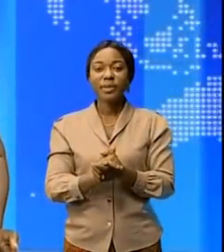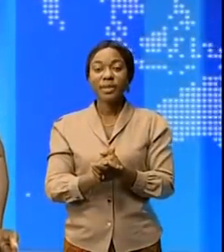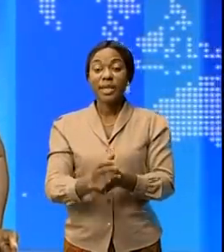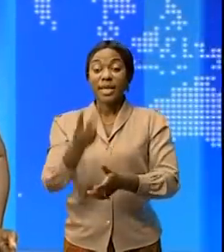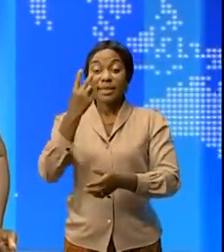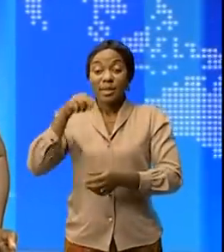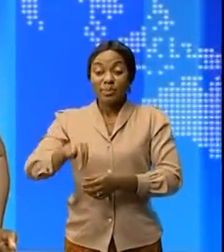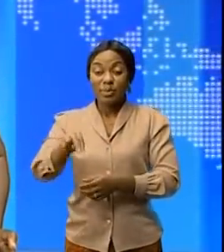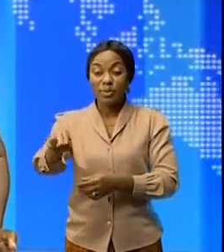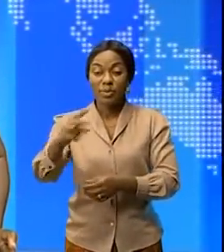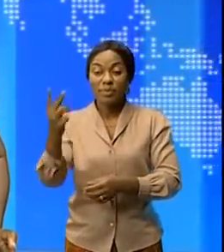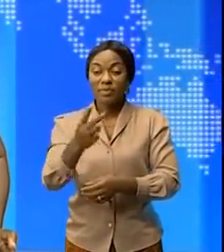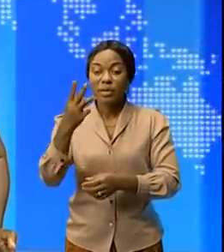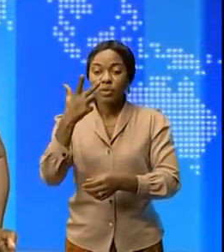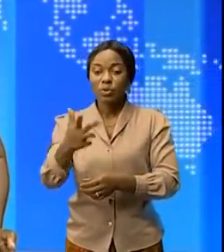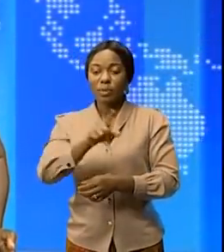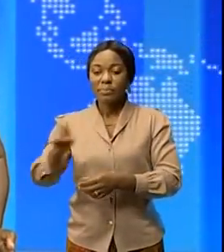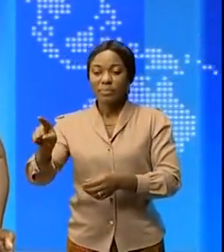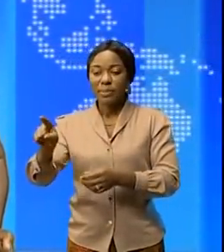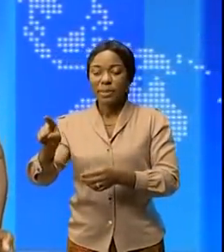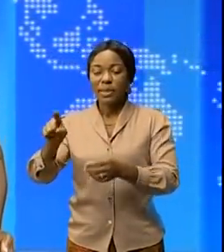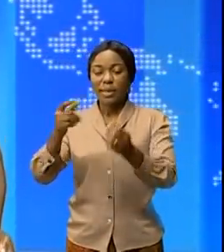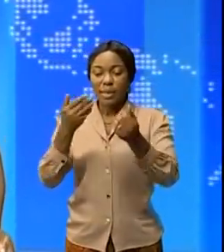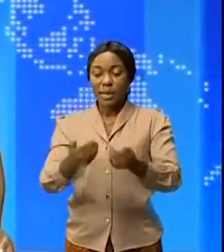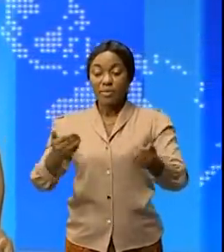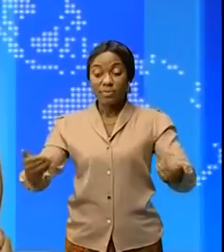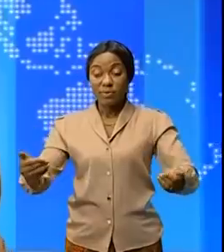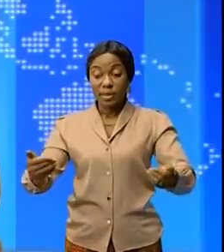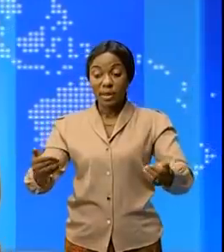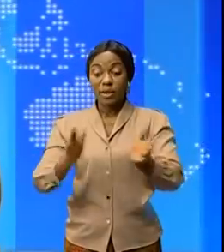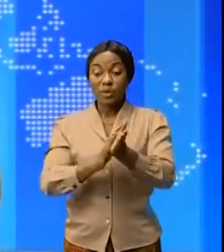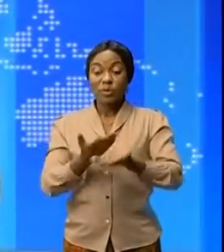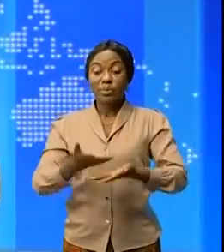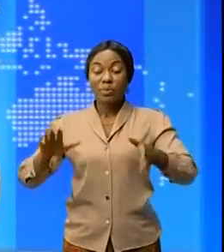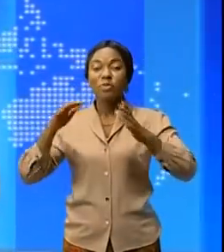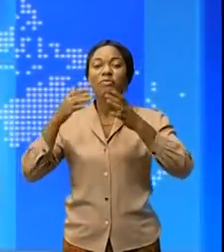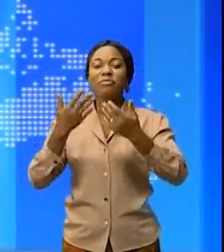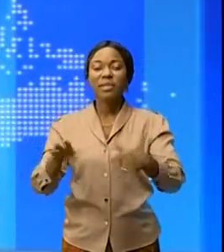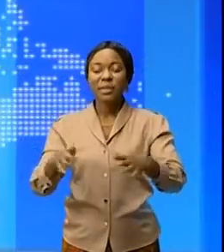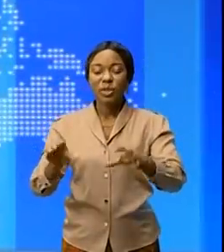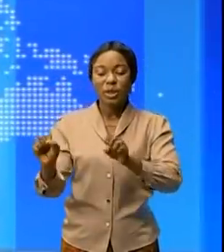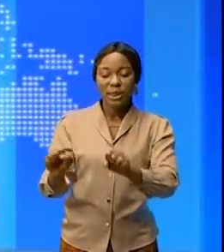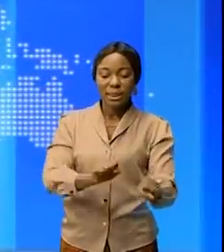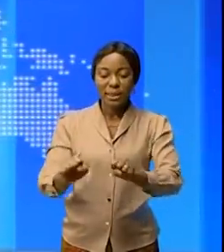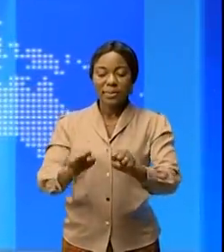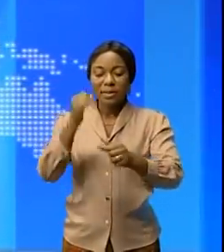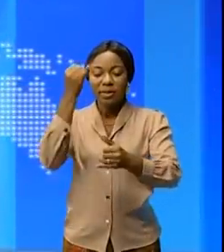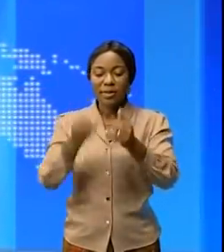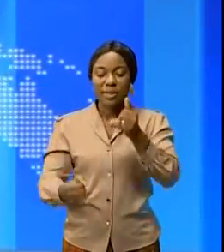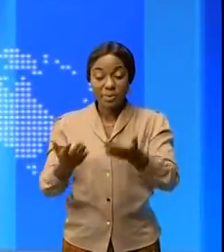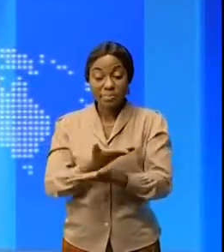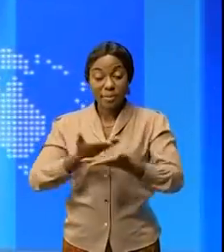2,023,763 finalistes du primaire prennent part au test national de fin d'études